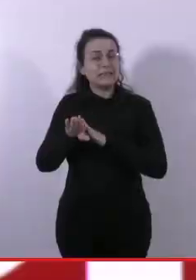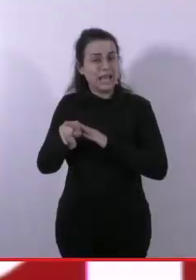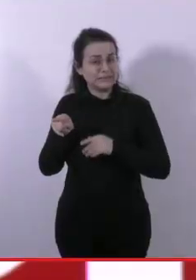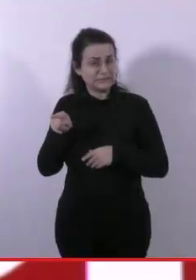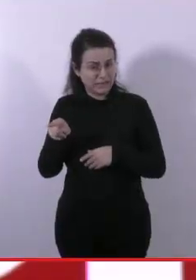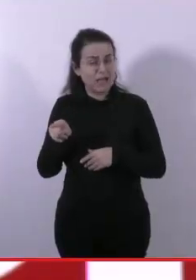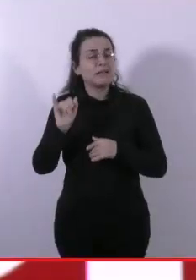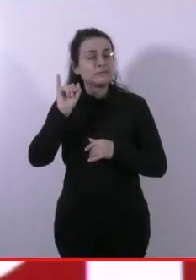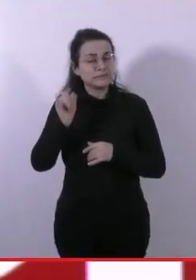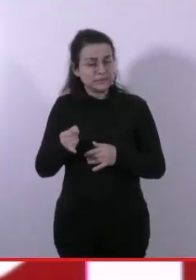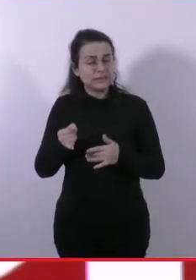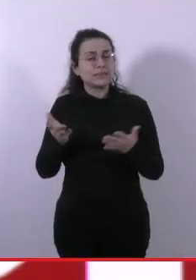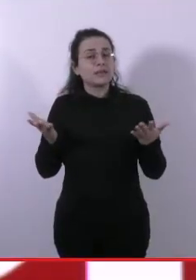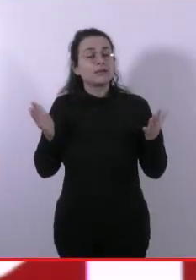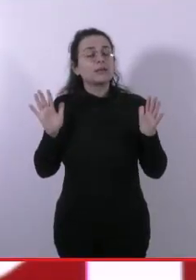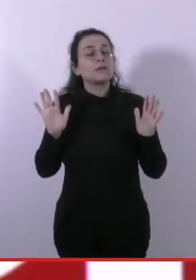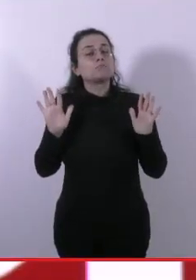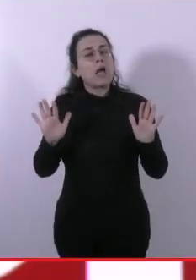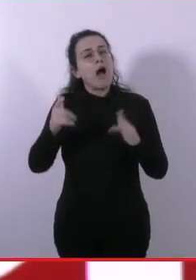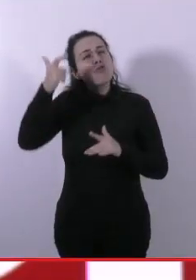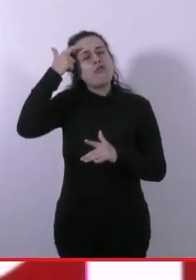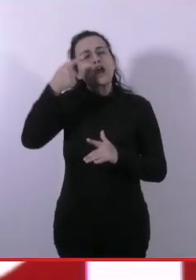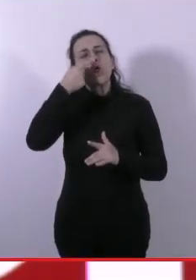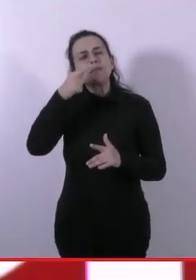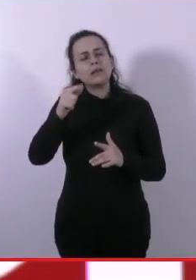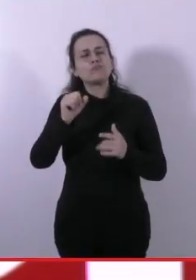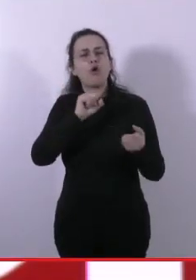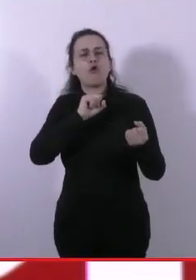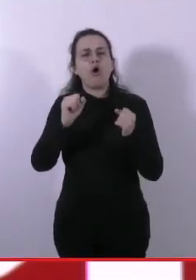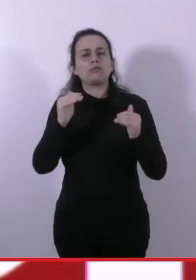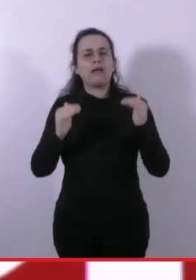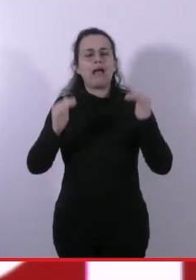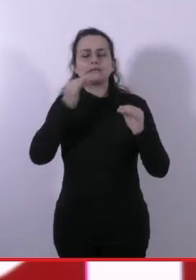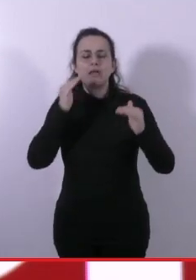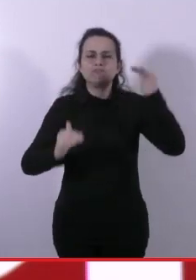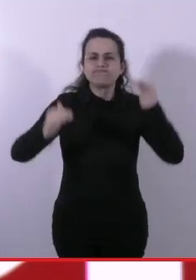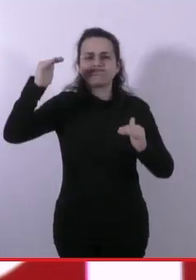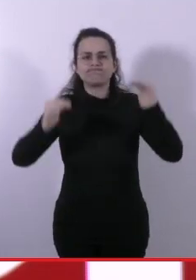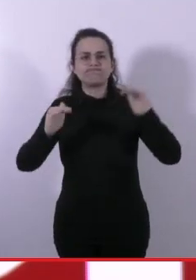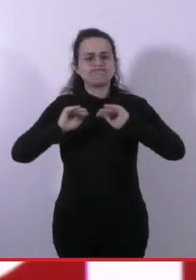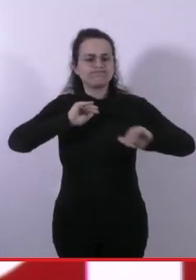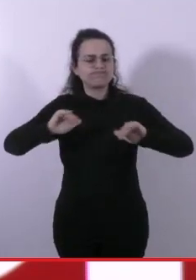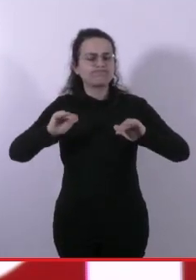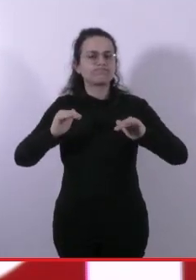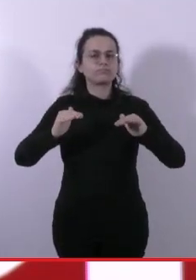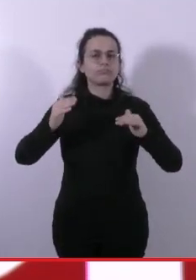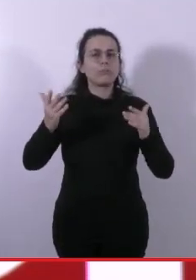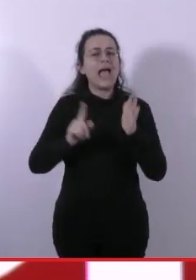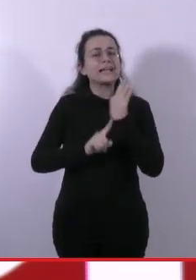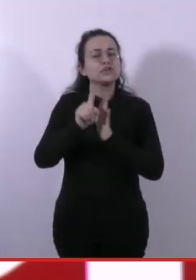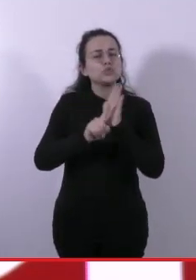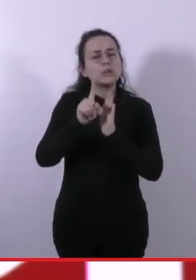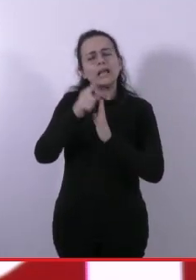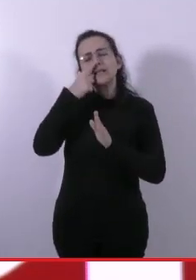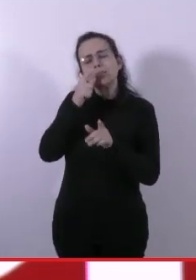ma è anche un governo che fa una lotta di classe, che rende i risultati a un preciso blocco